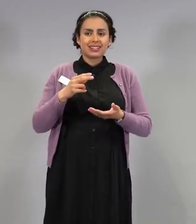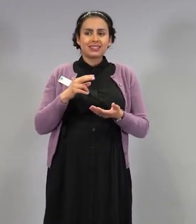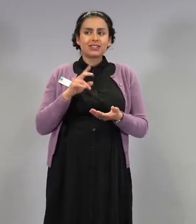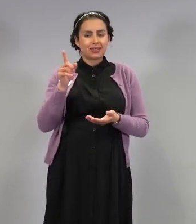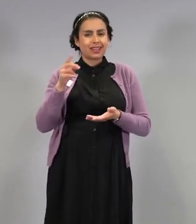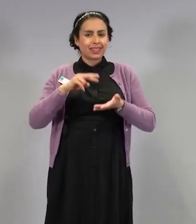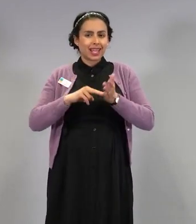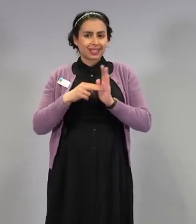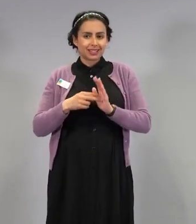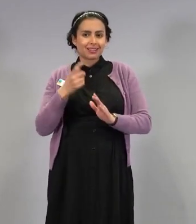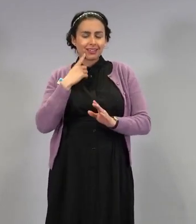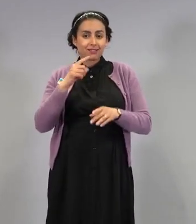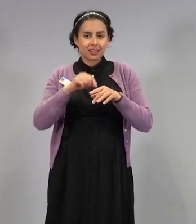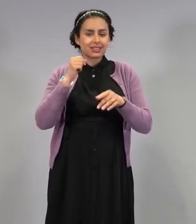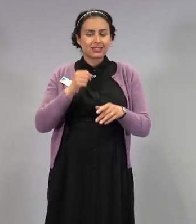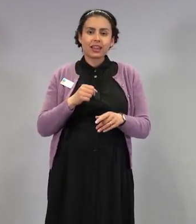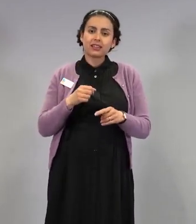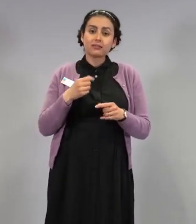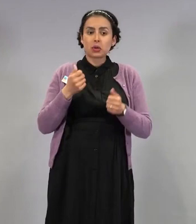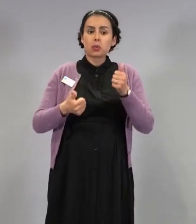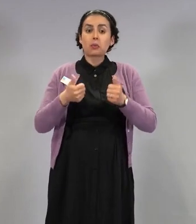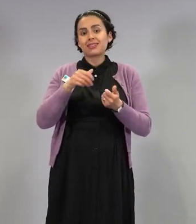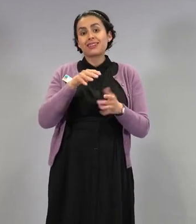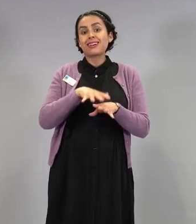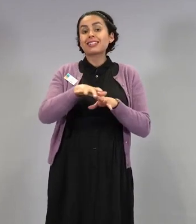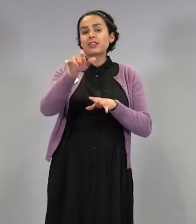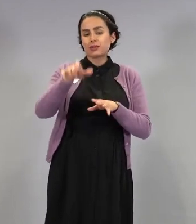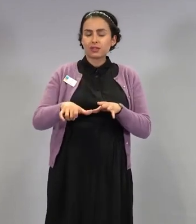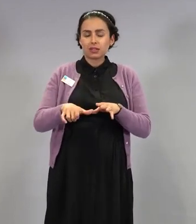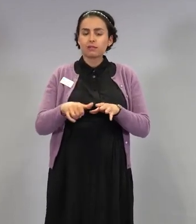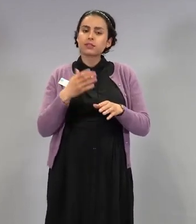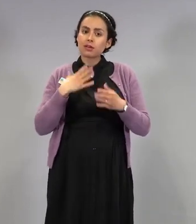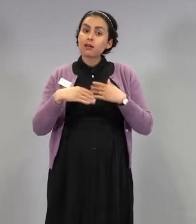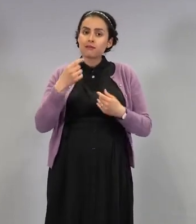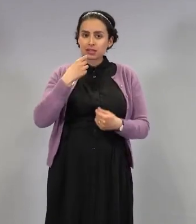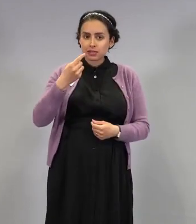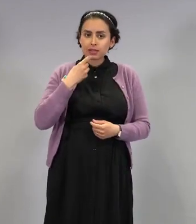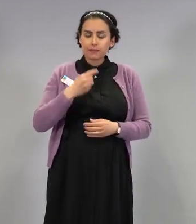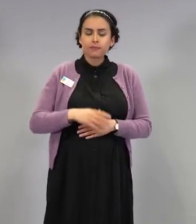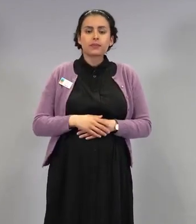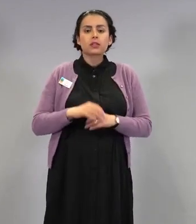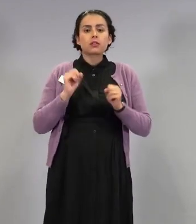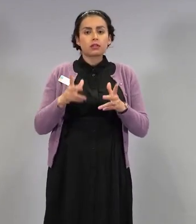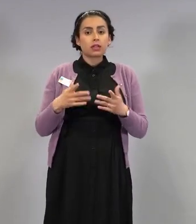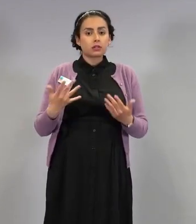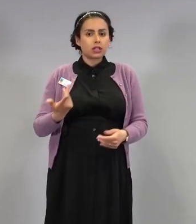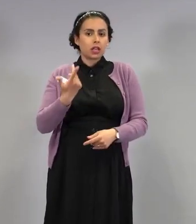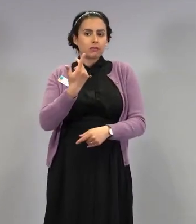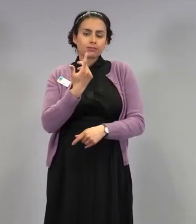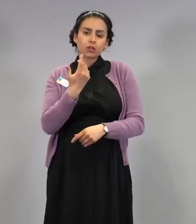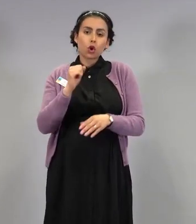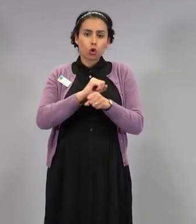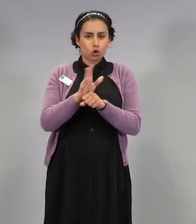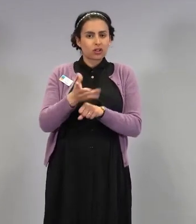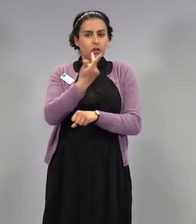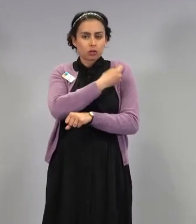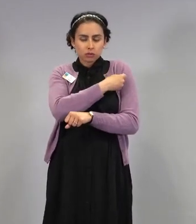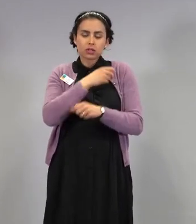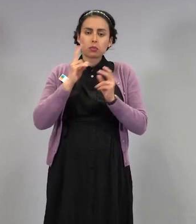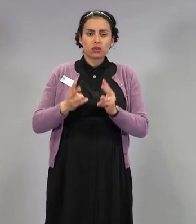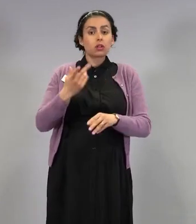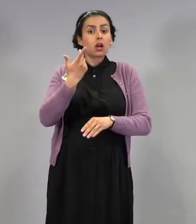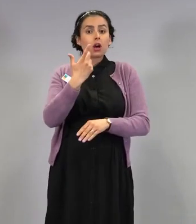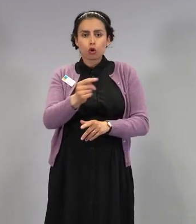joka puhumaan aloittaa. Mutta aloitetaan näistä koronarokotusten järjestämiseen ja rokotusjärjestykseen liittyvistä kysymyksistä.